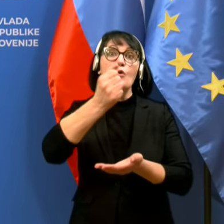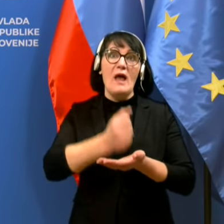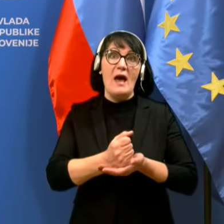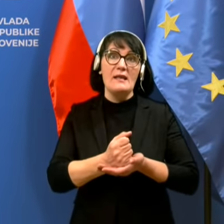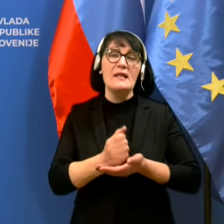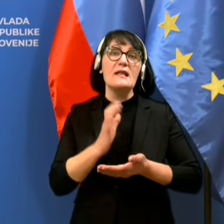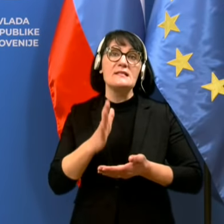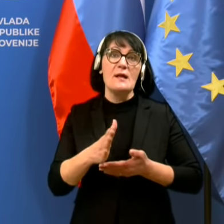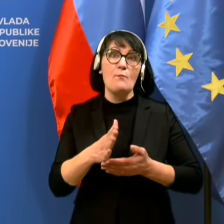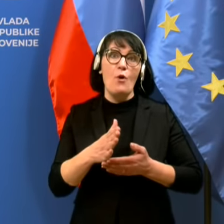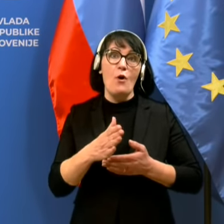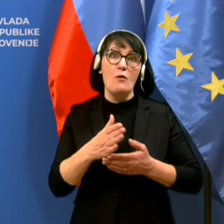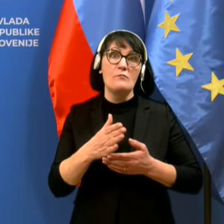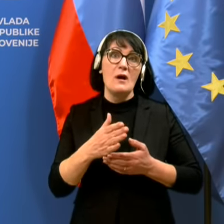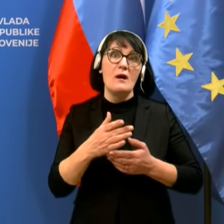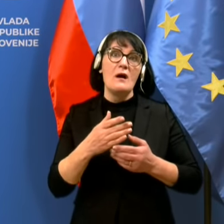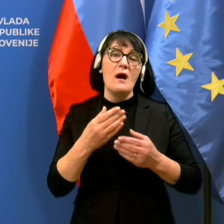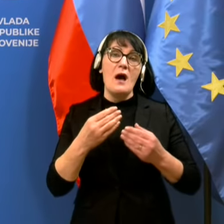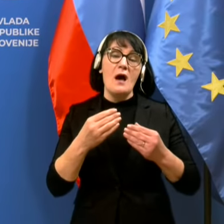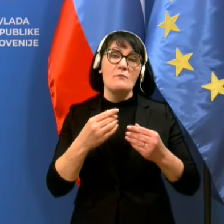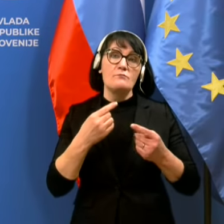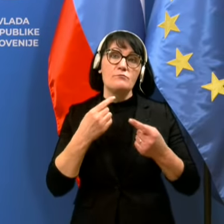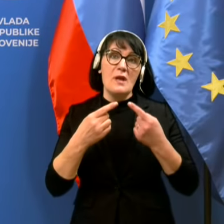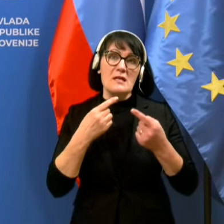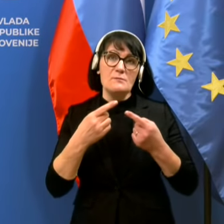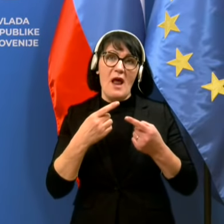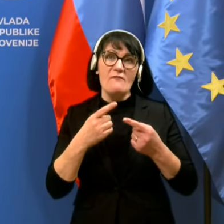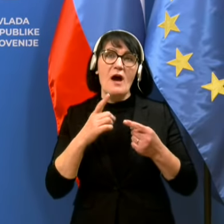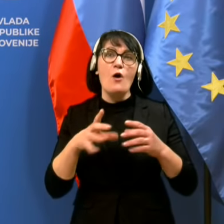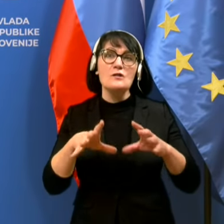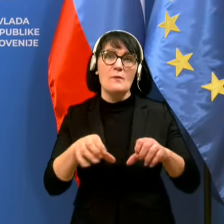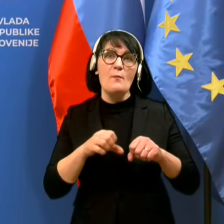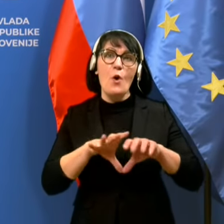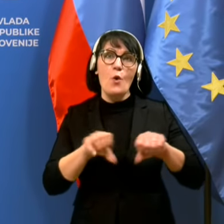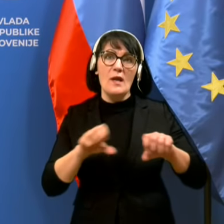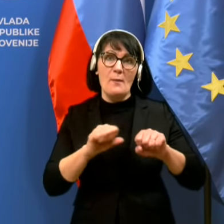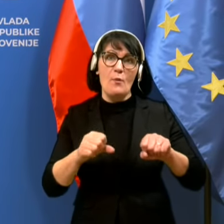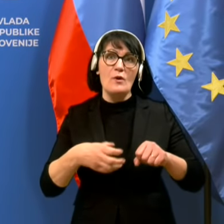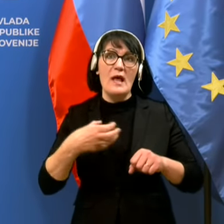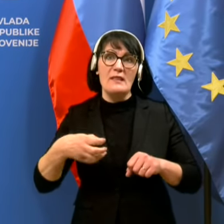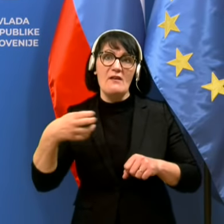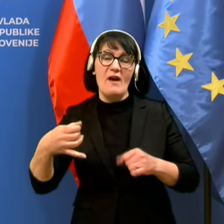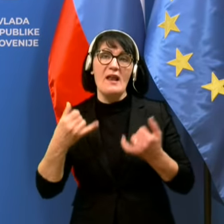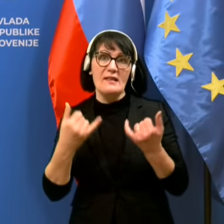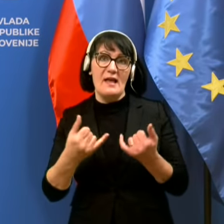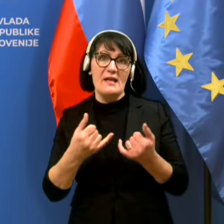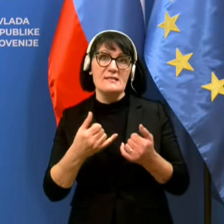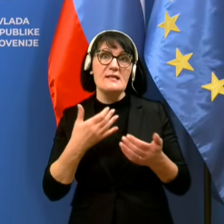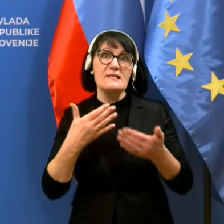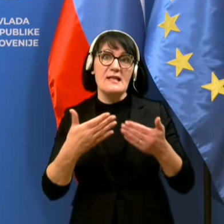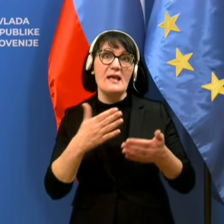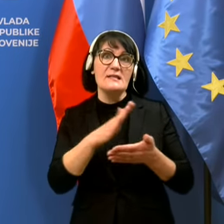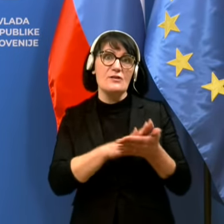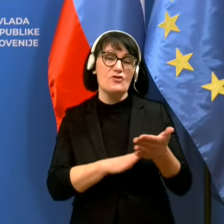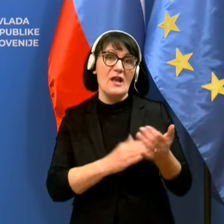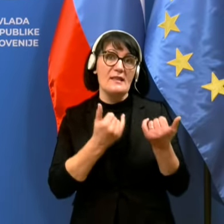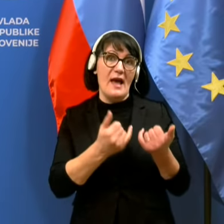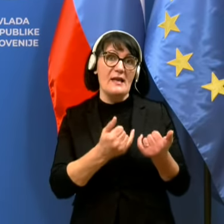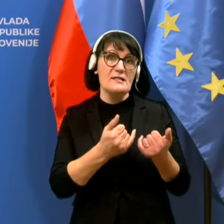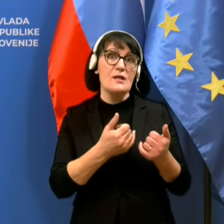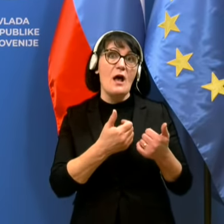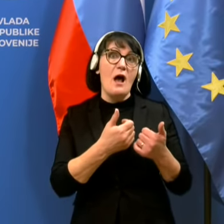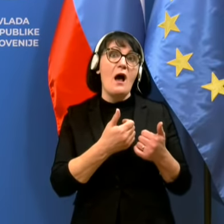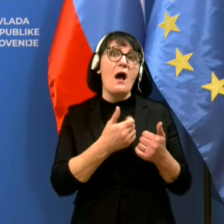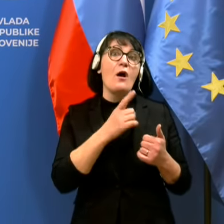da se bo razprava o sprejemu okrepov nadaljevala danes. Seja se je začela ob 11. uri na Bardo pri Kranju